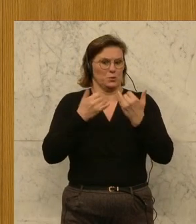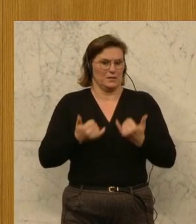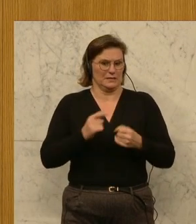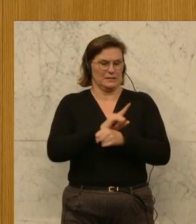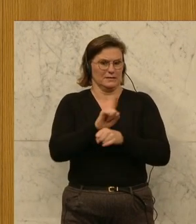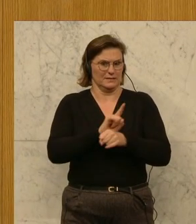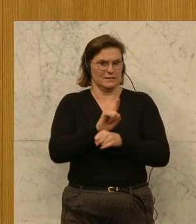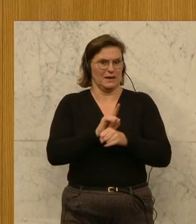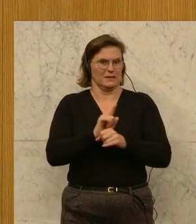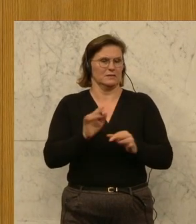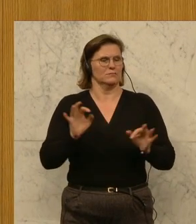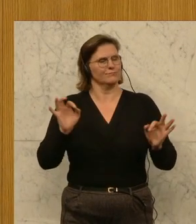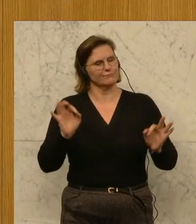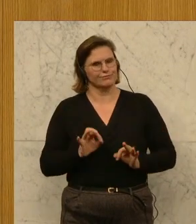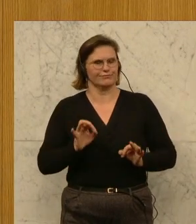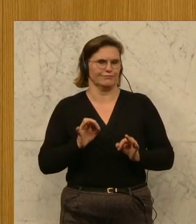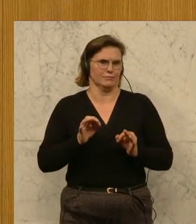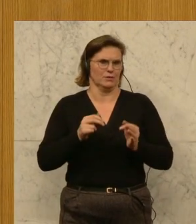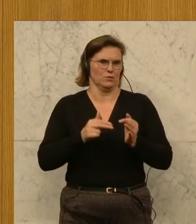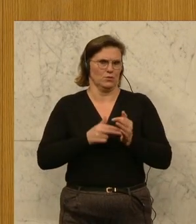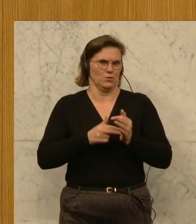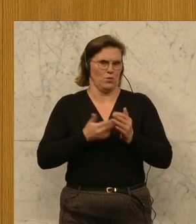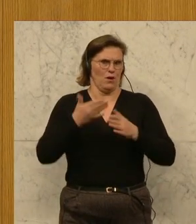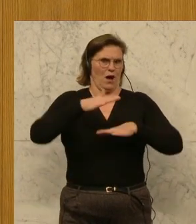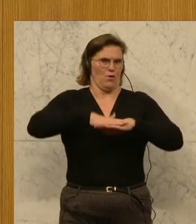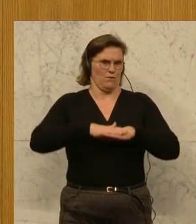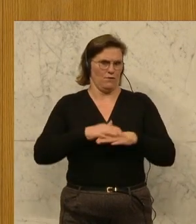an Dramatik zugenommen.